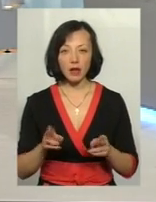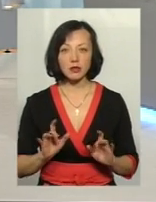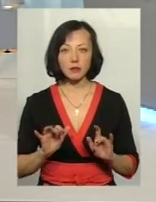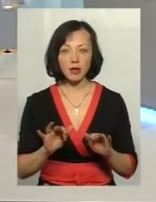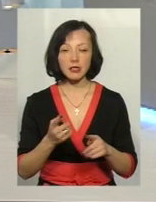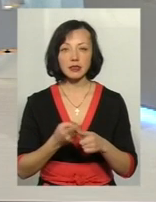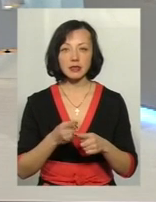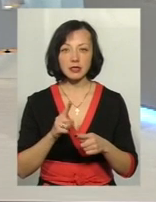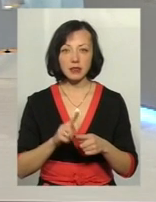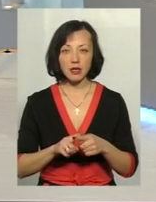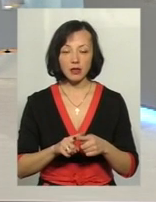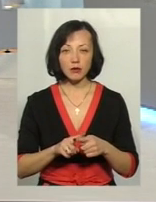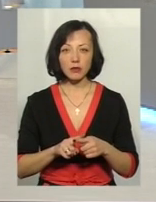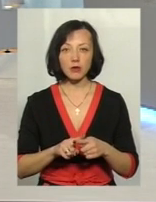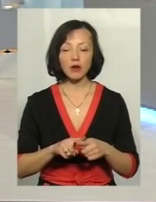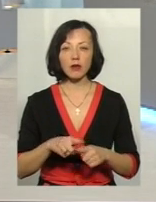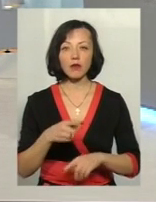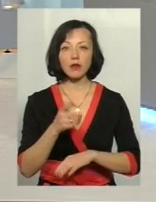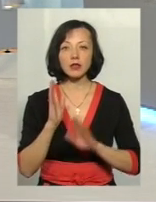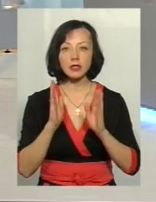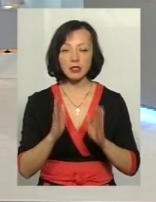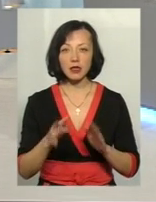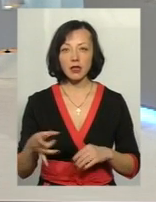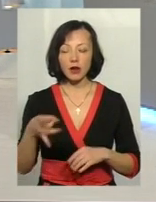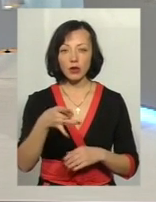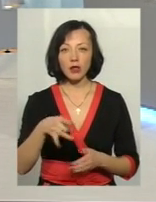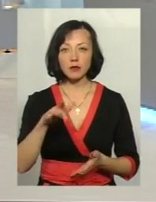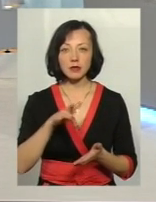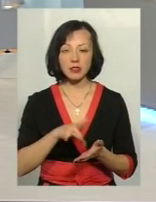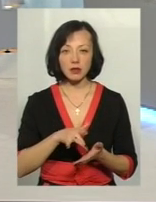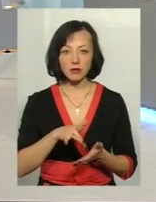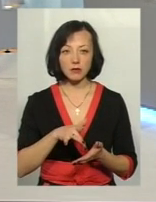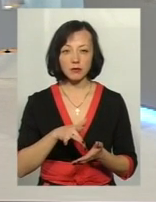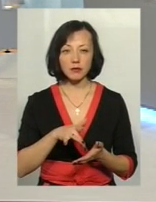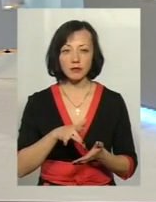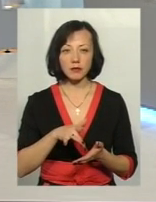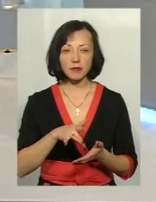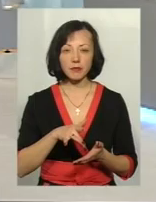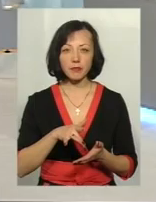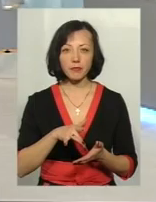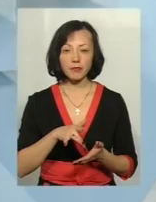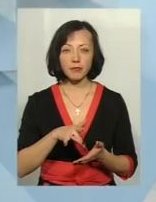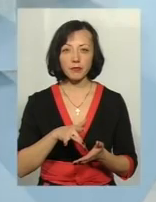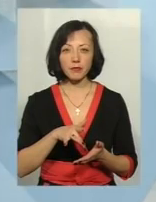ця така правова допомога надається виключно регіональним центром з надання правової допомоги, який